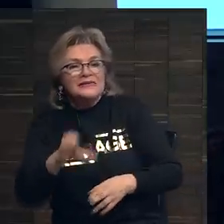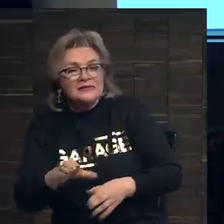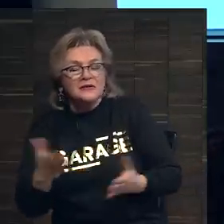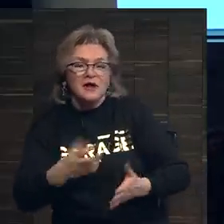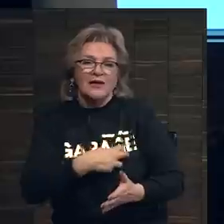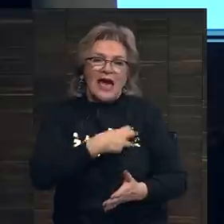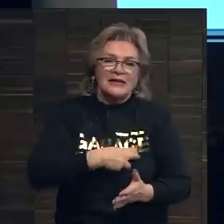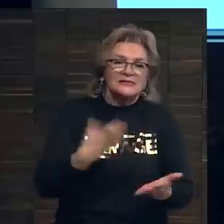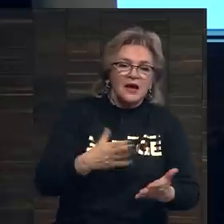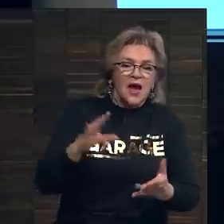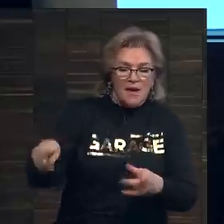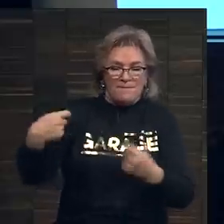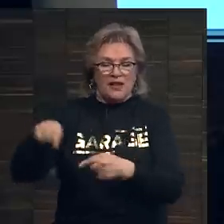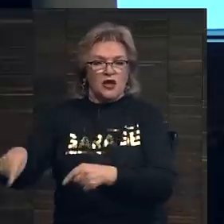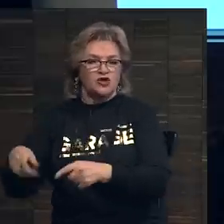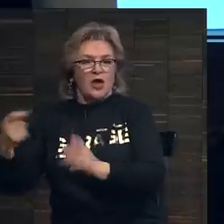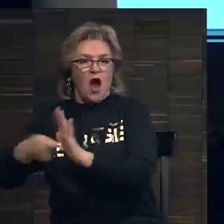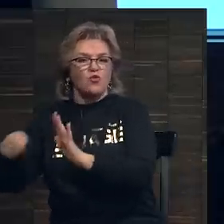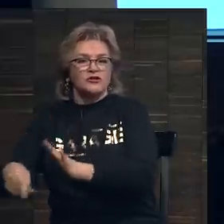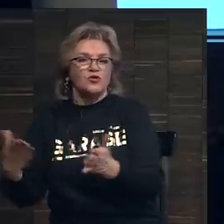Каковы риски при продаже с аукциона?